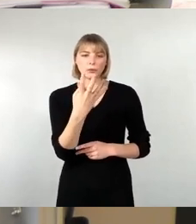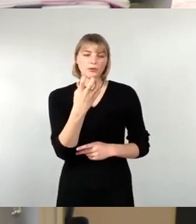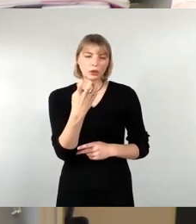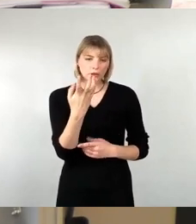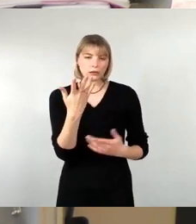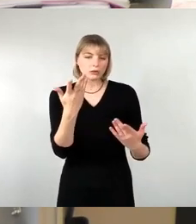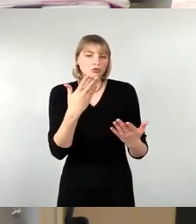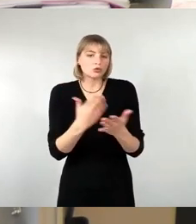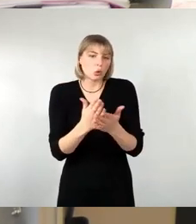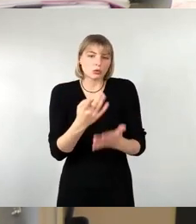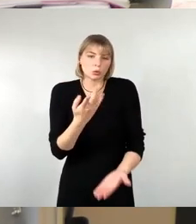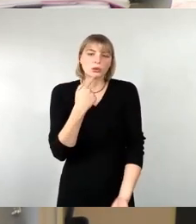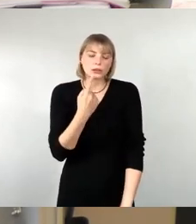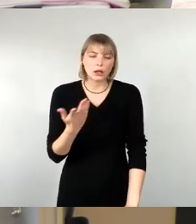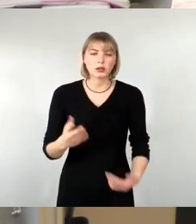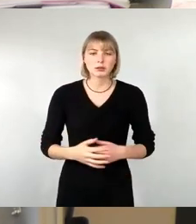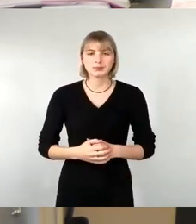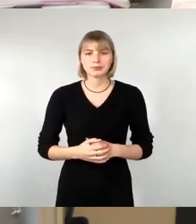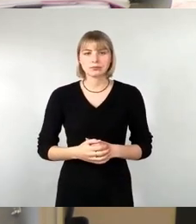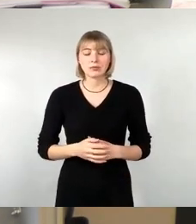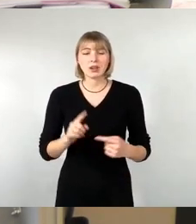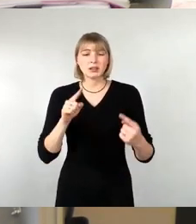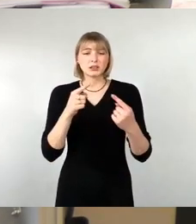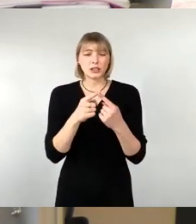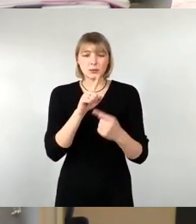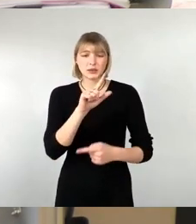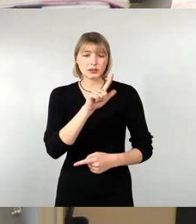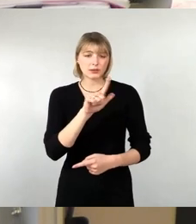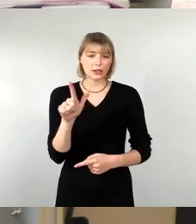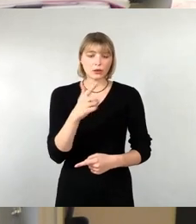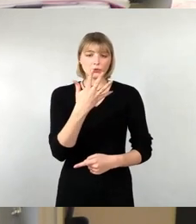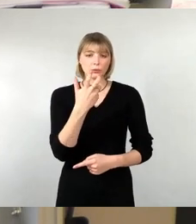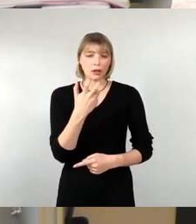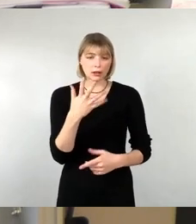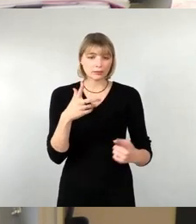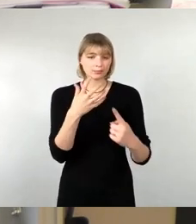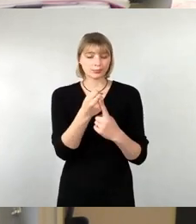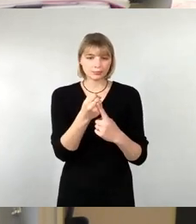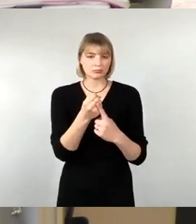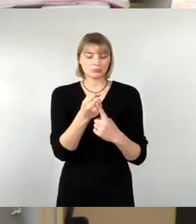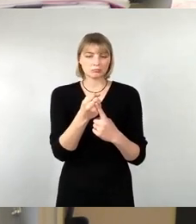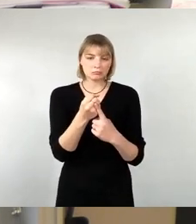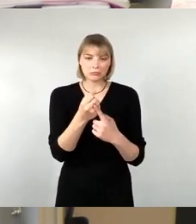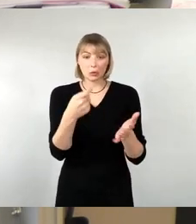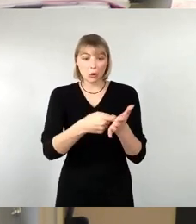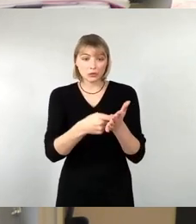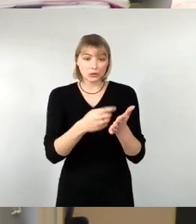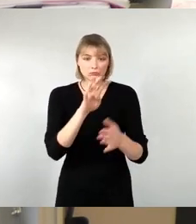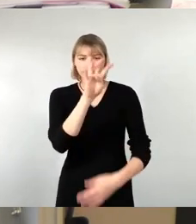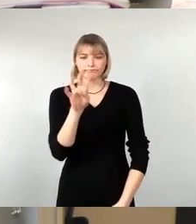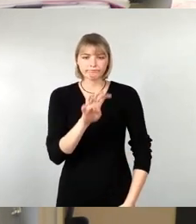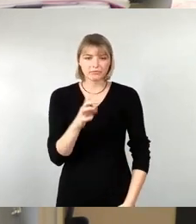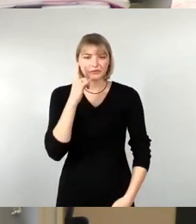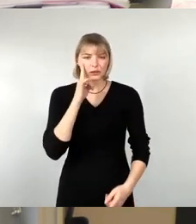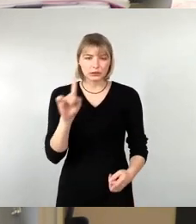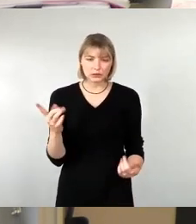Wie die Ziele bis 2035 erreicht werden sollen oder was es kosten soll, steht größtenteils noch in den Sternen, beispielsweise